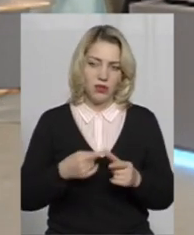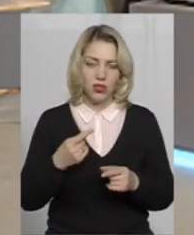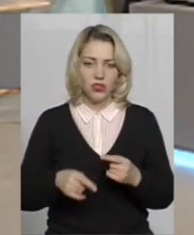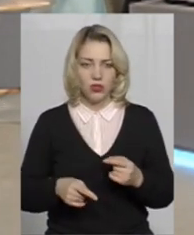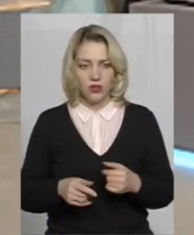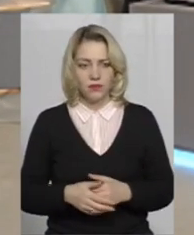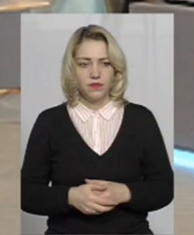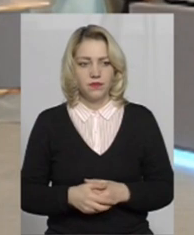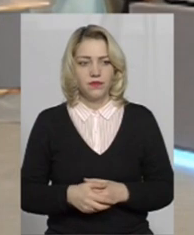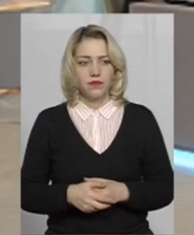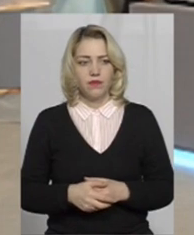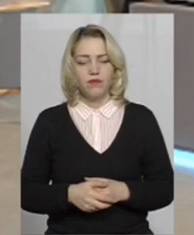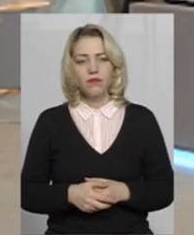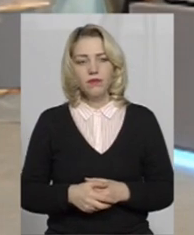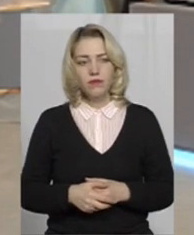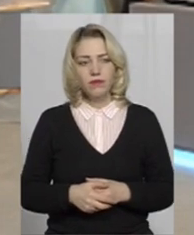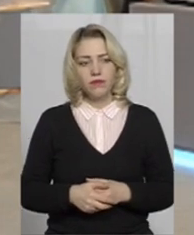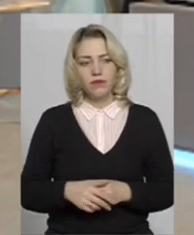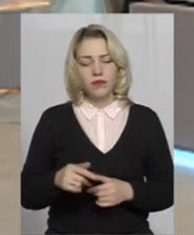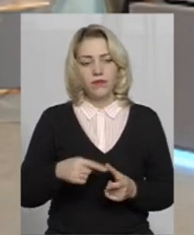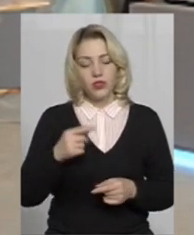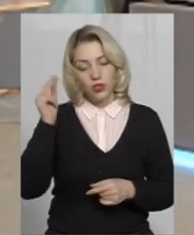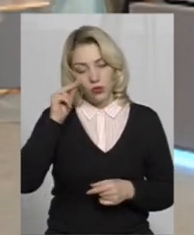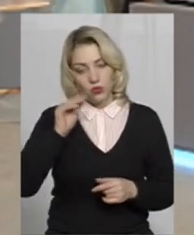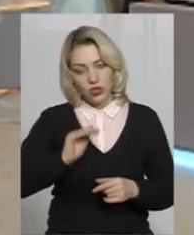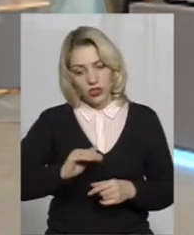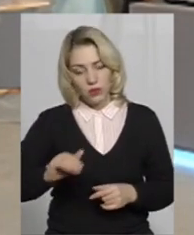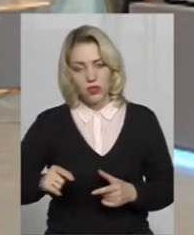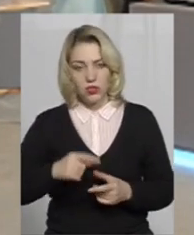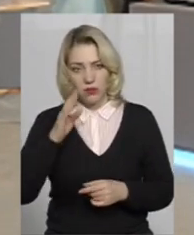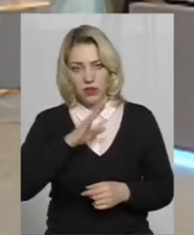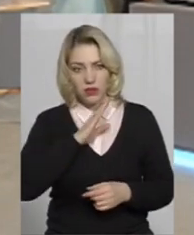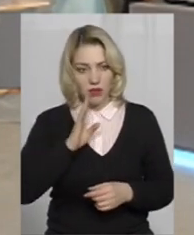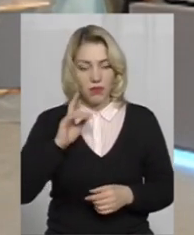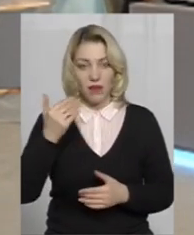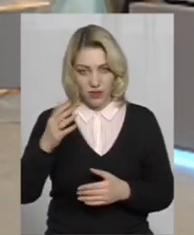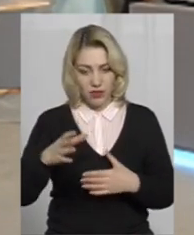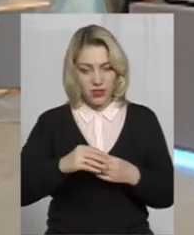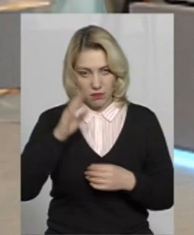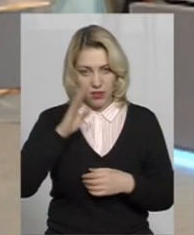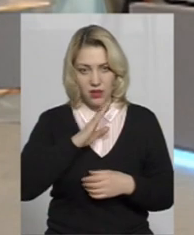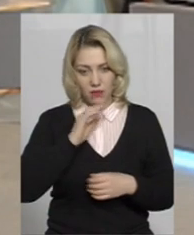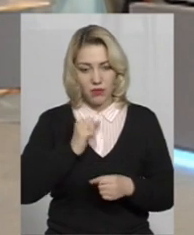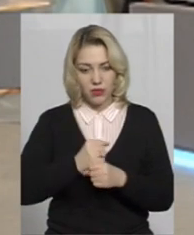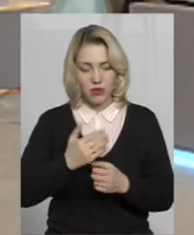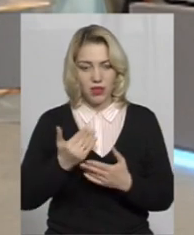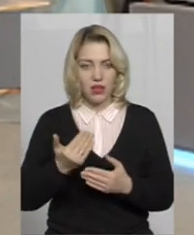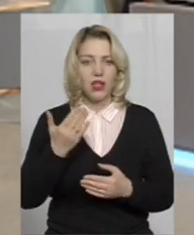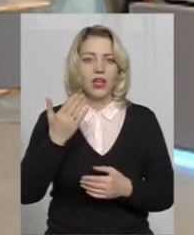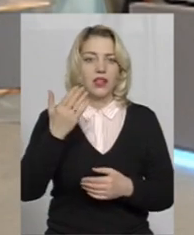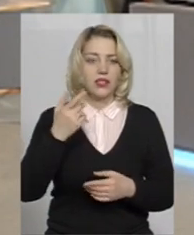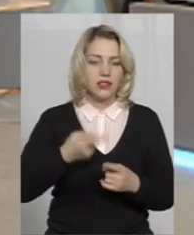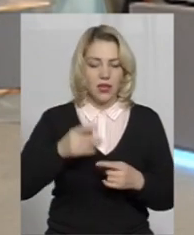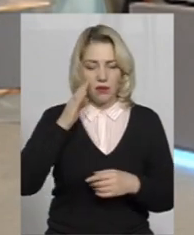то учневі, чи то батькам, до речі, ви і з батьками працюєте, Так, обов'язково. Це і батьківські збори,